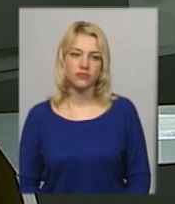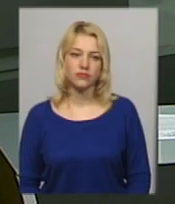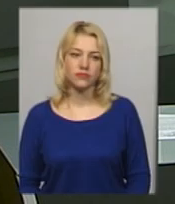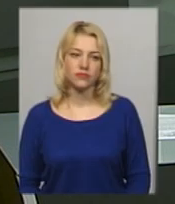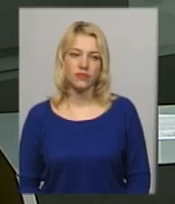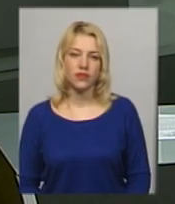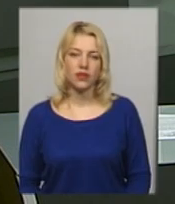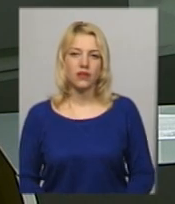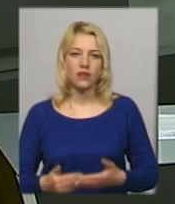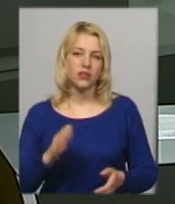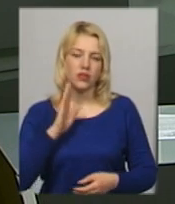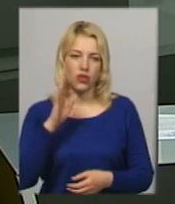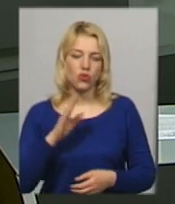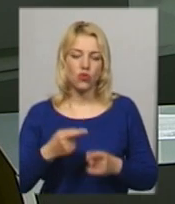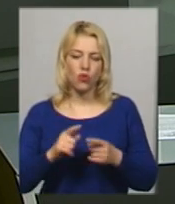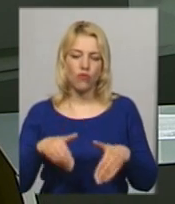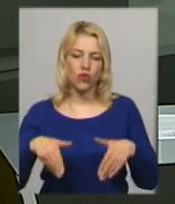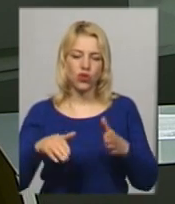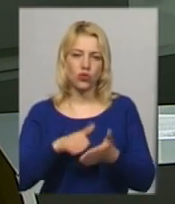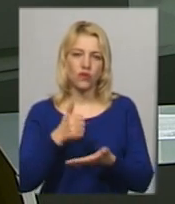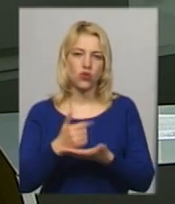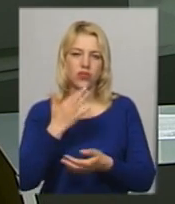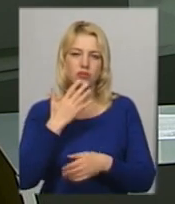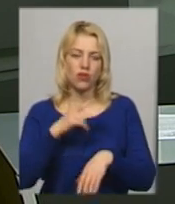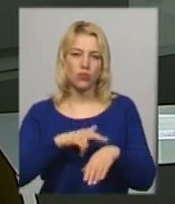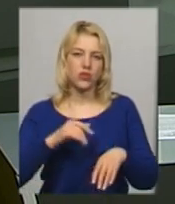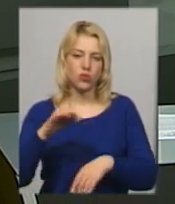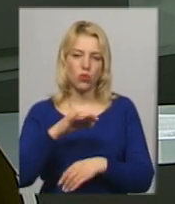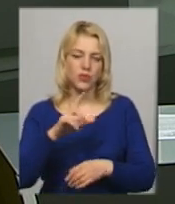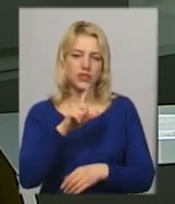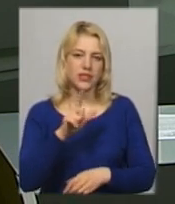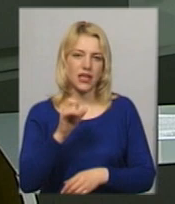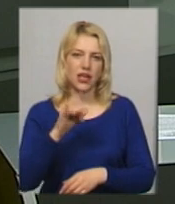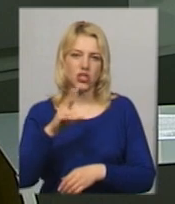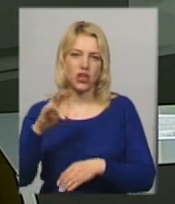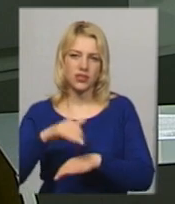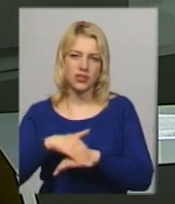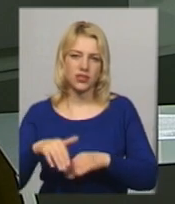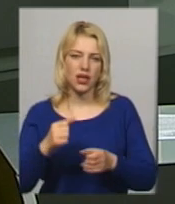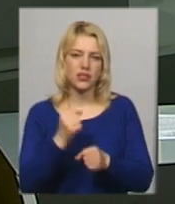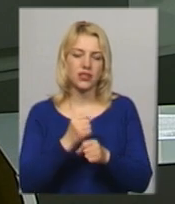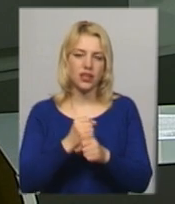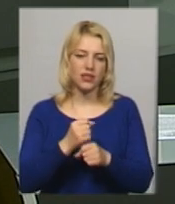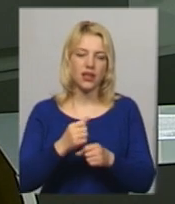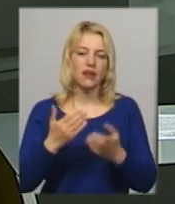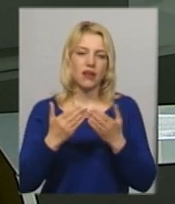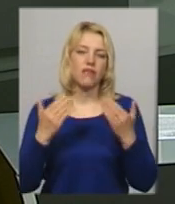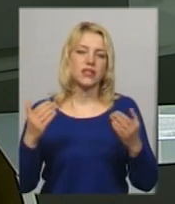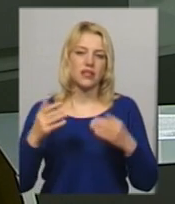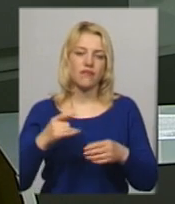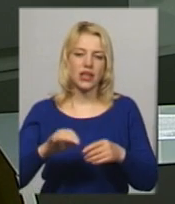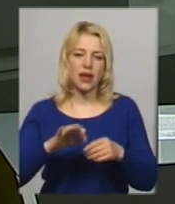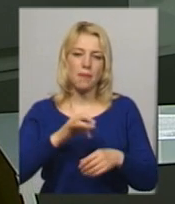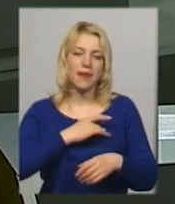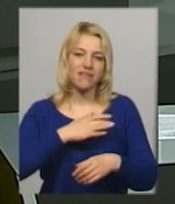Від ранку в фоє головного управління Нацполіції в області на Зарічанській діє виставка вишиванок з приватної колекції хмельничанки